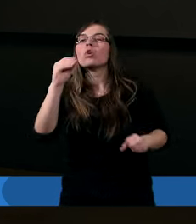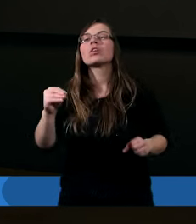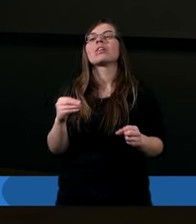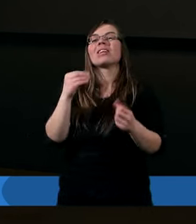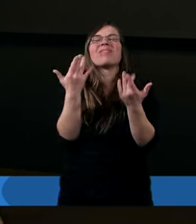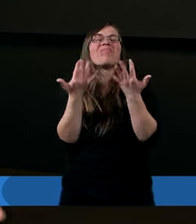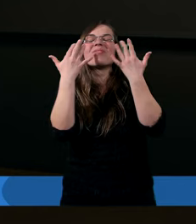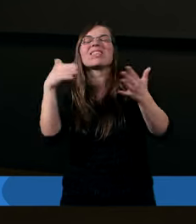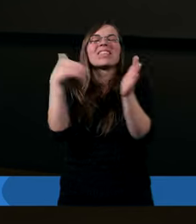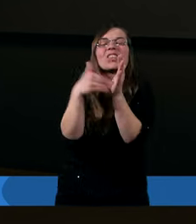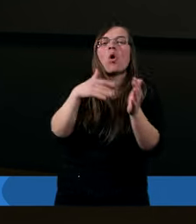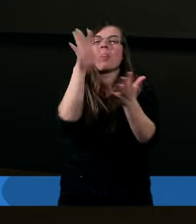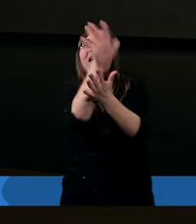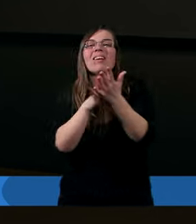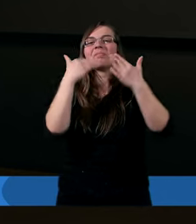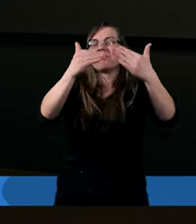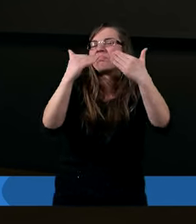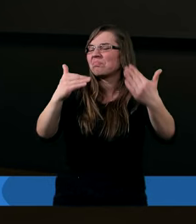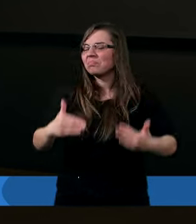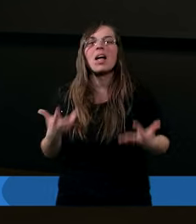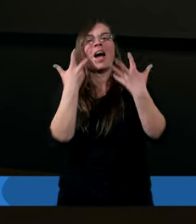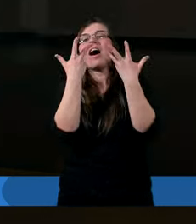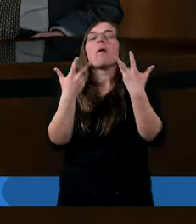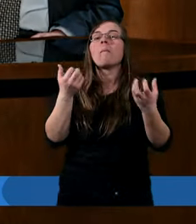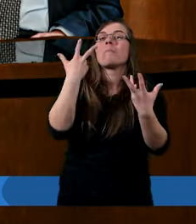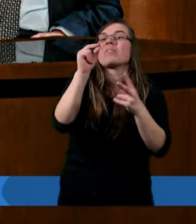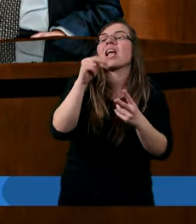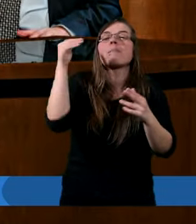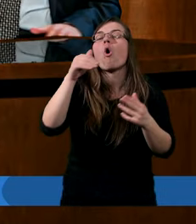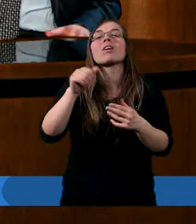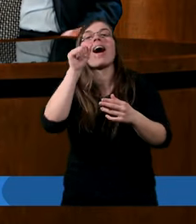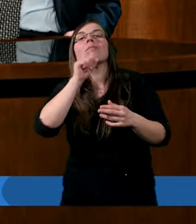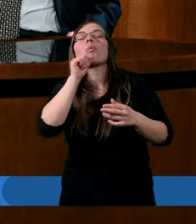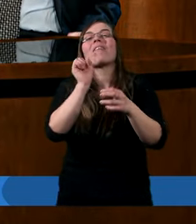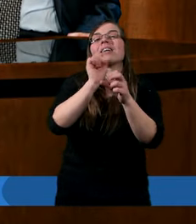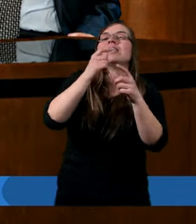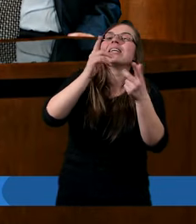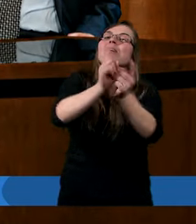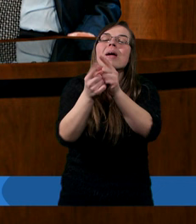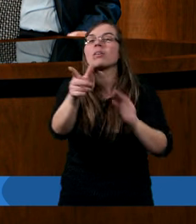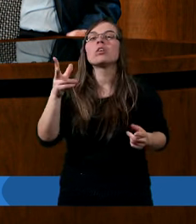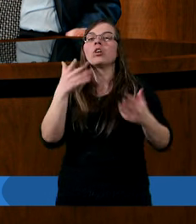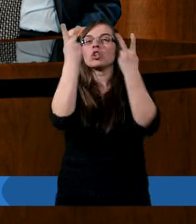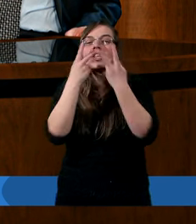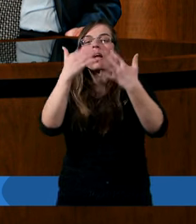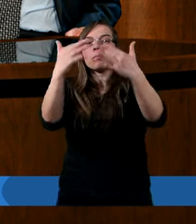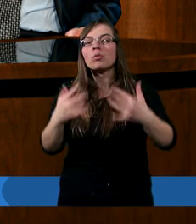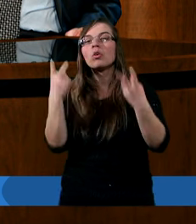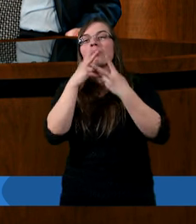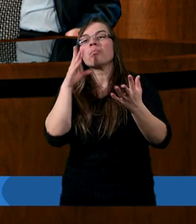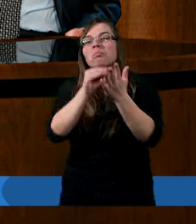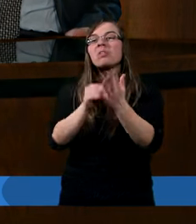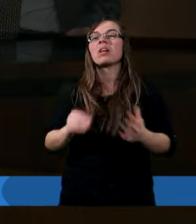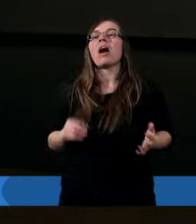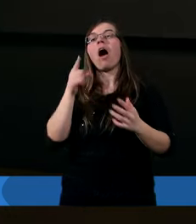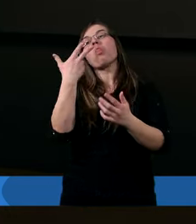że dziesiątki tekstów niepodważalnych czytaliśmy, rozważaliśmy, podnoszą te kwestie